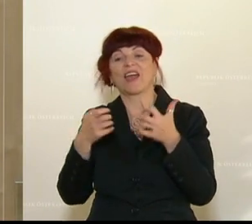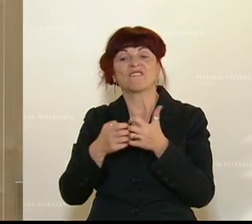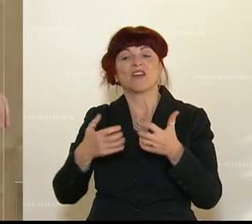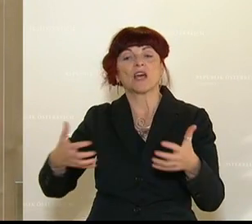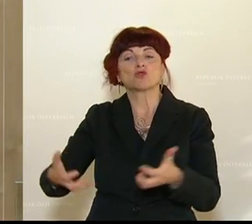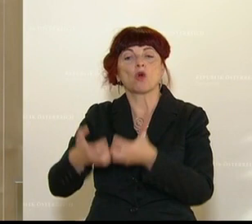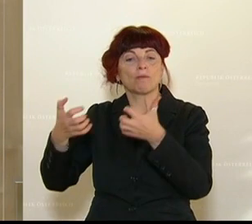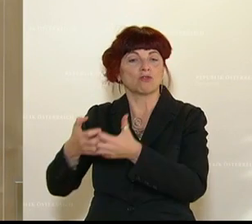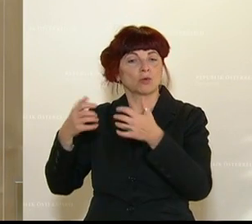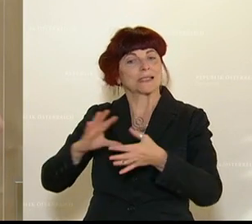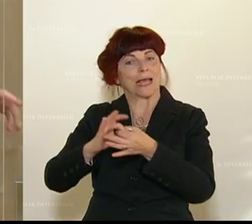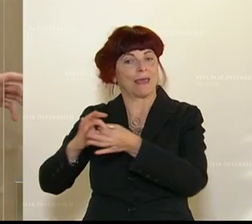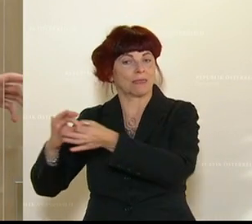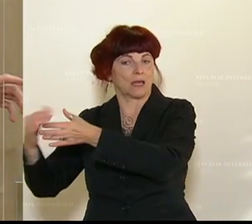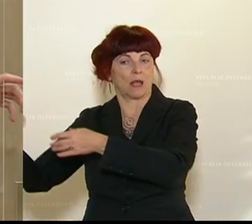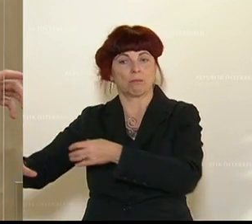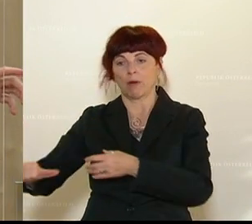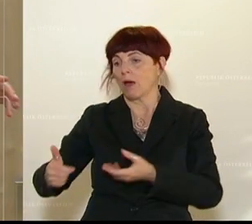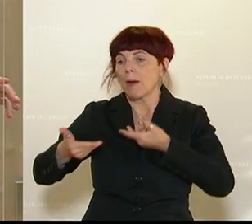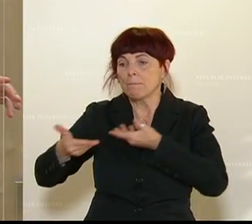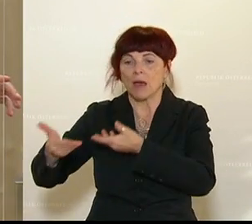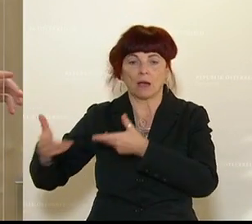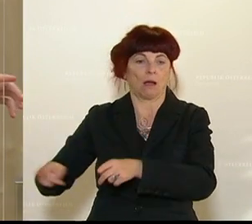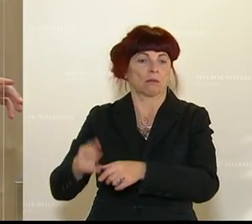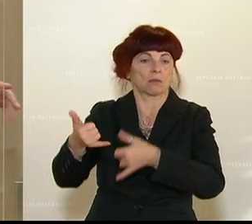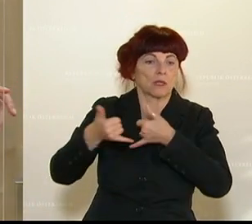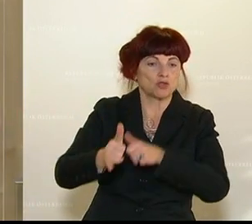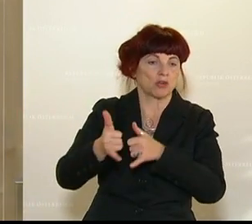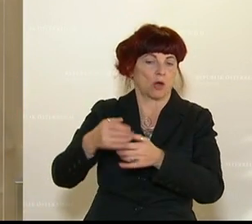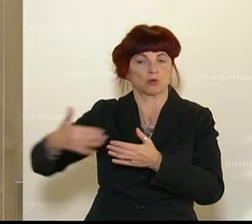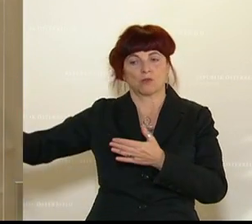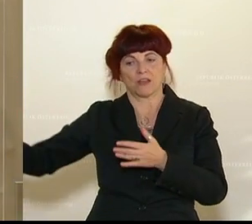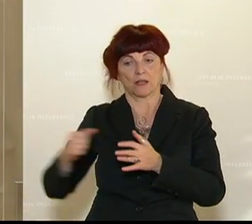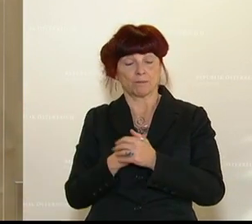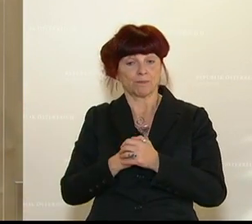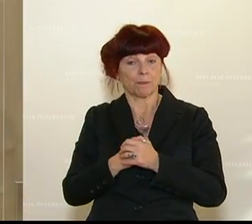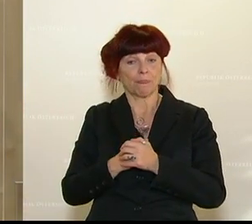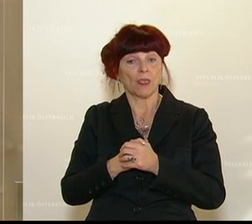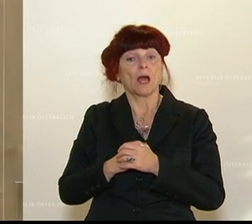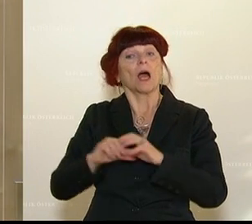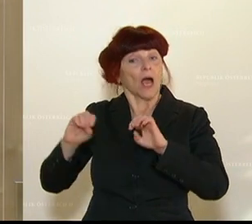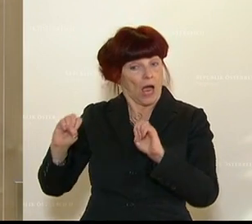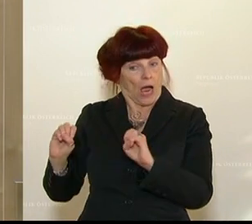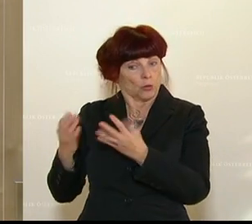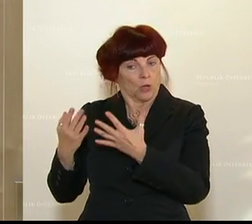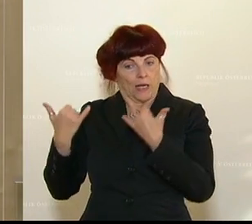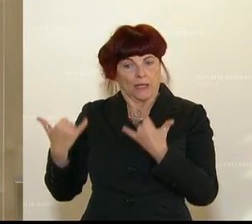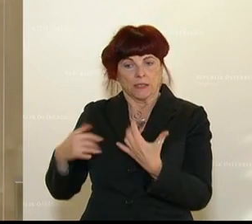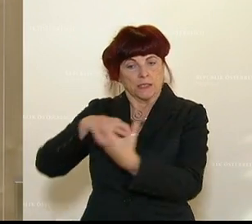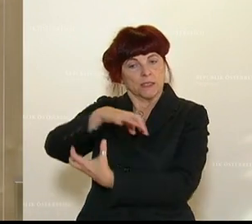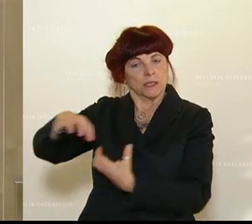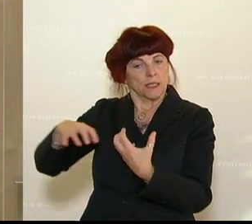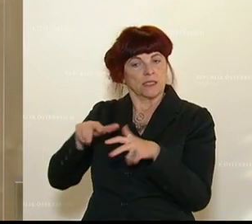hin zur Tischlerin. Und es wird aber über das aktuelle Krisenmanagement hinaus noch mehr brauchen. Denn